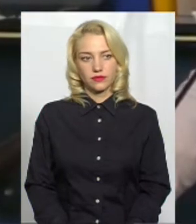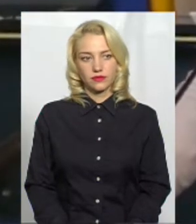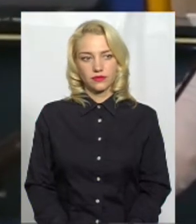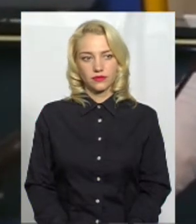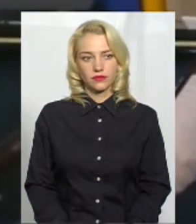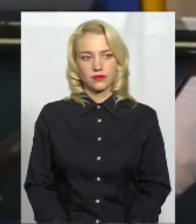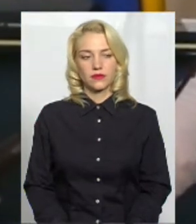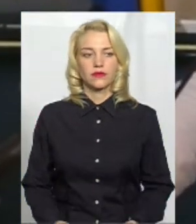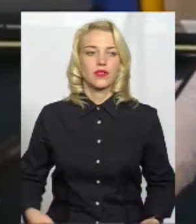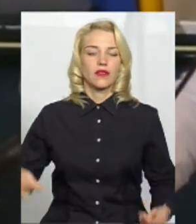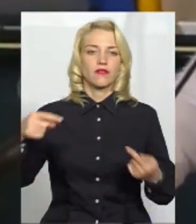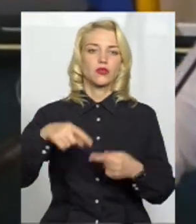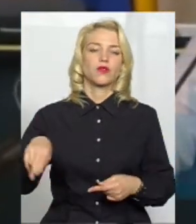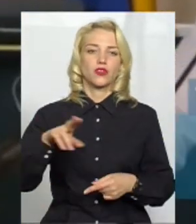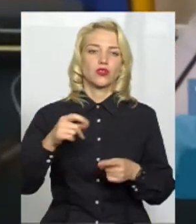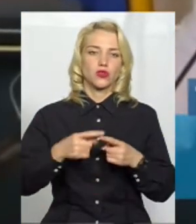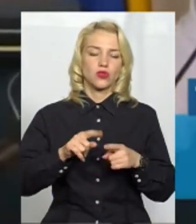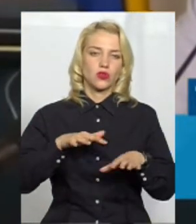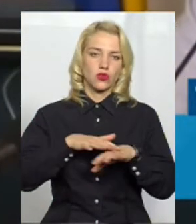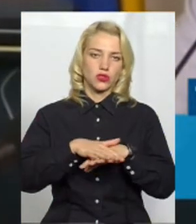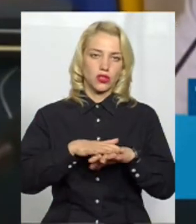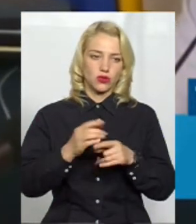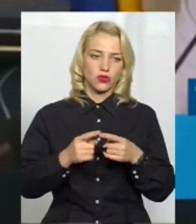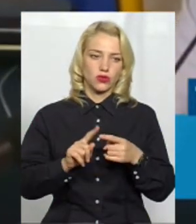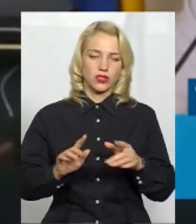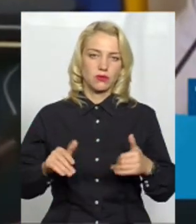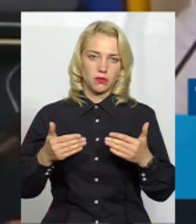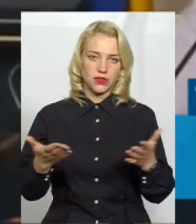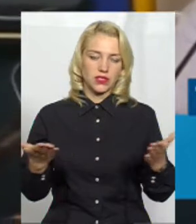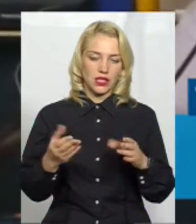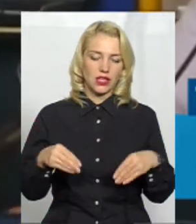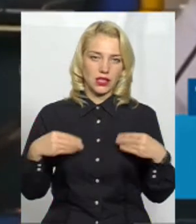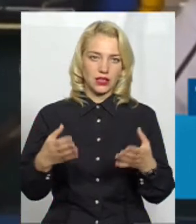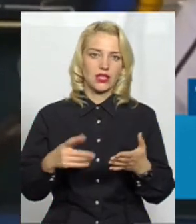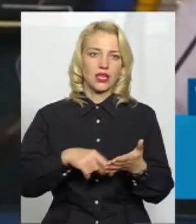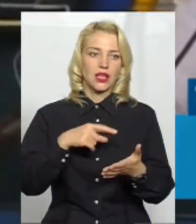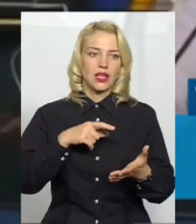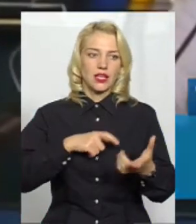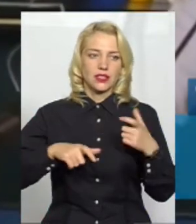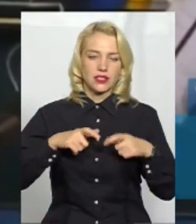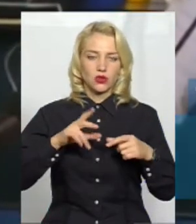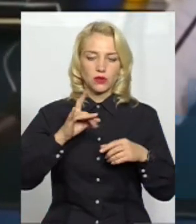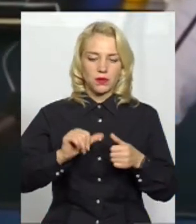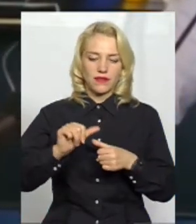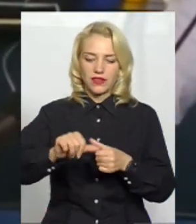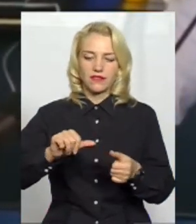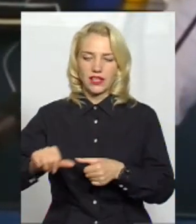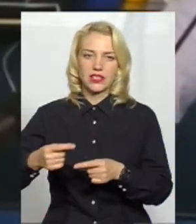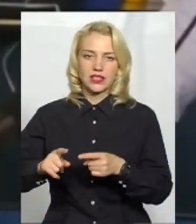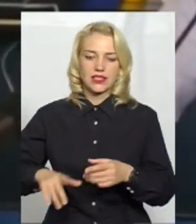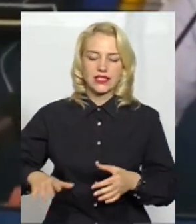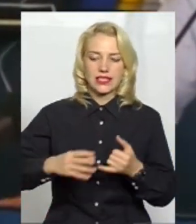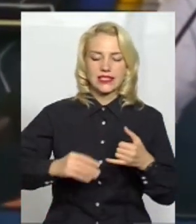Відповідно до цього розрахунку і до цих пропозицій, яких надає інститут при відведенні цих всіх земельних